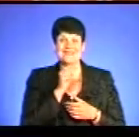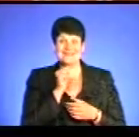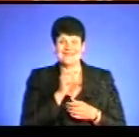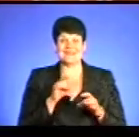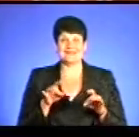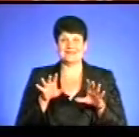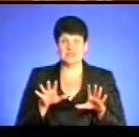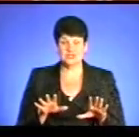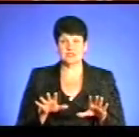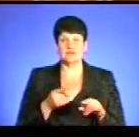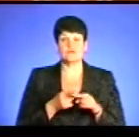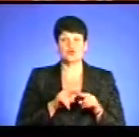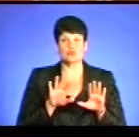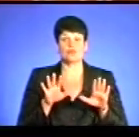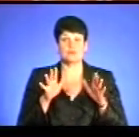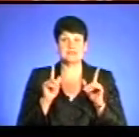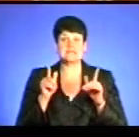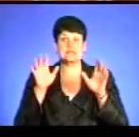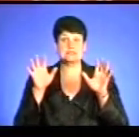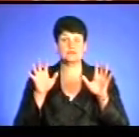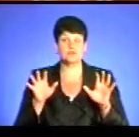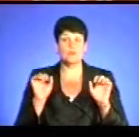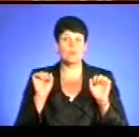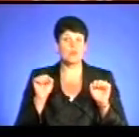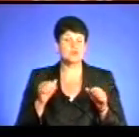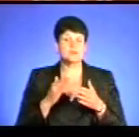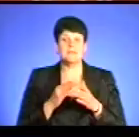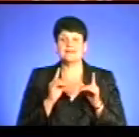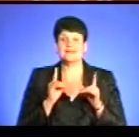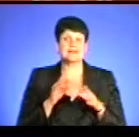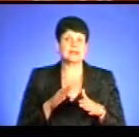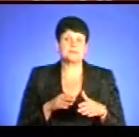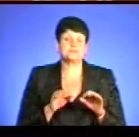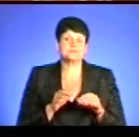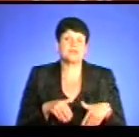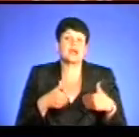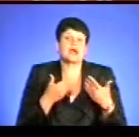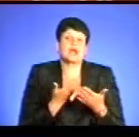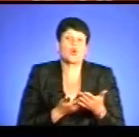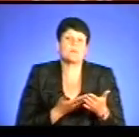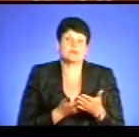рішення, в даному випадку, згідно чинного законодавства, може носити тільки рекомендаційний характер.